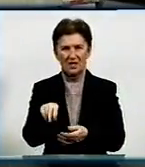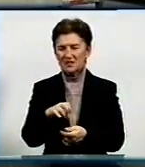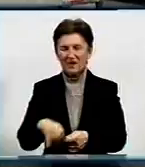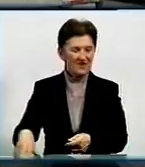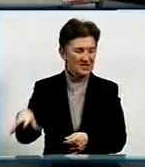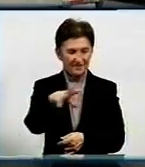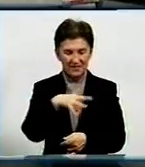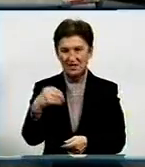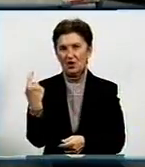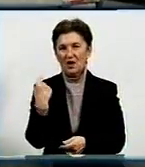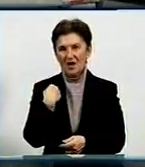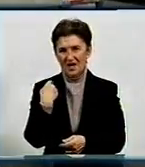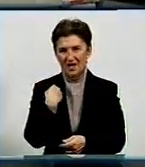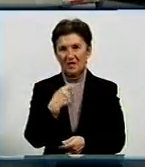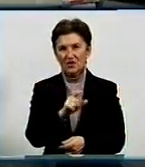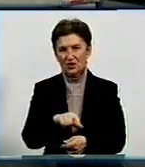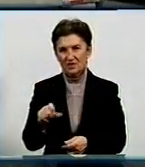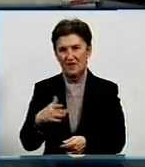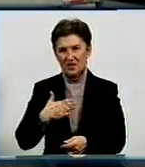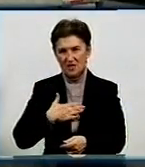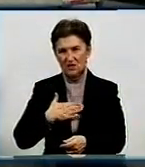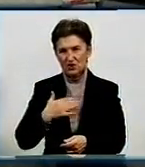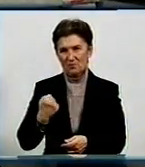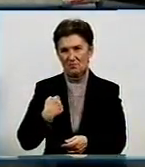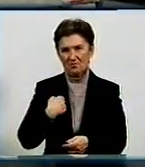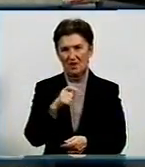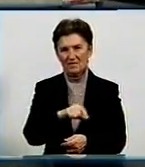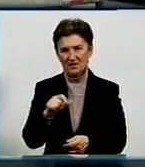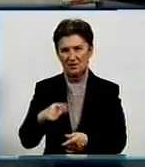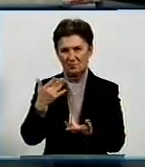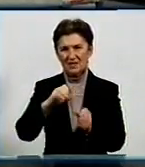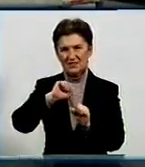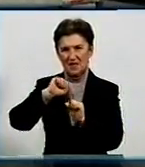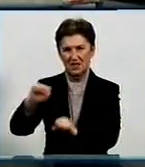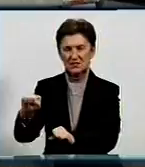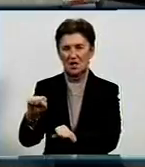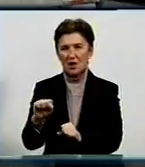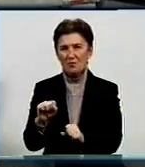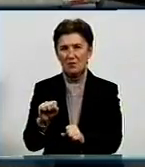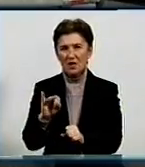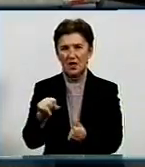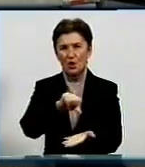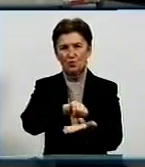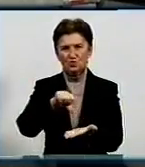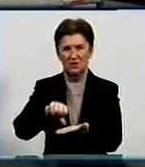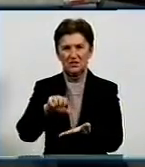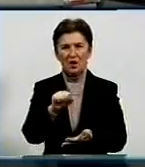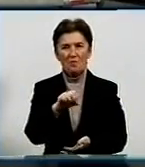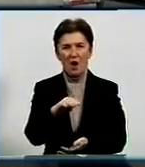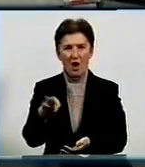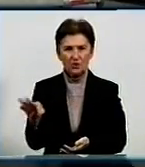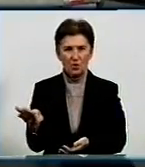кіровоградців, нашим воїнам, захисникам і учасникам АТО. І